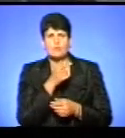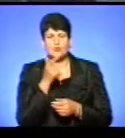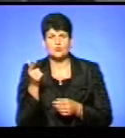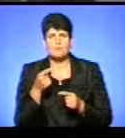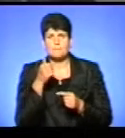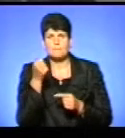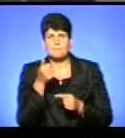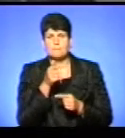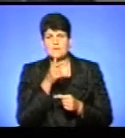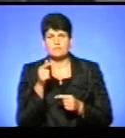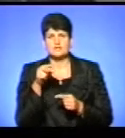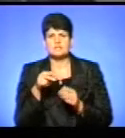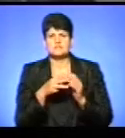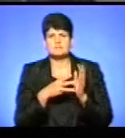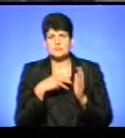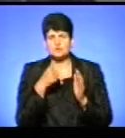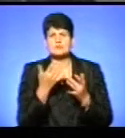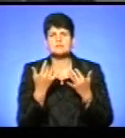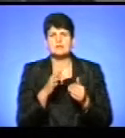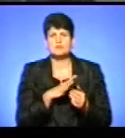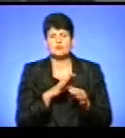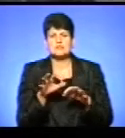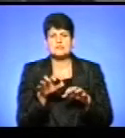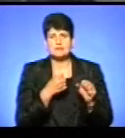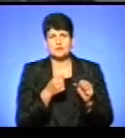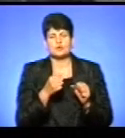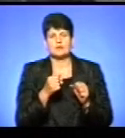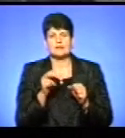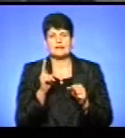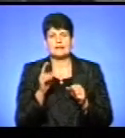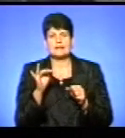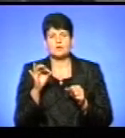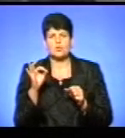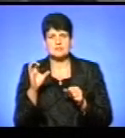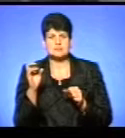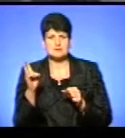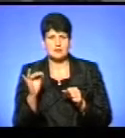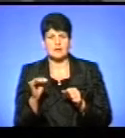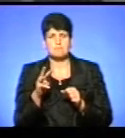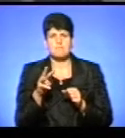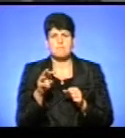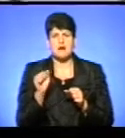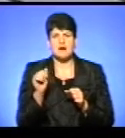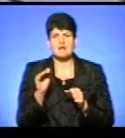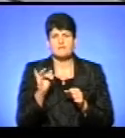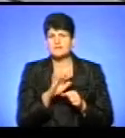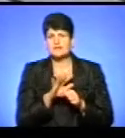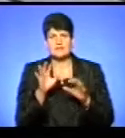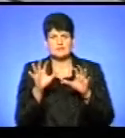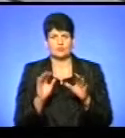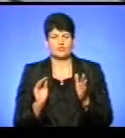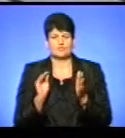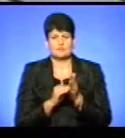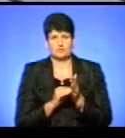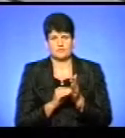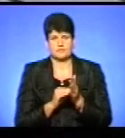2018 року, скільки саме було демонтовано кіосків, мафів, інших споруд малої архітектурної форми, які незаконно встановлені в тому чи